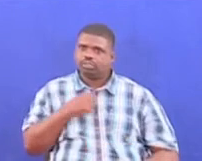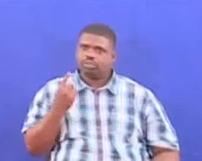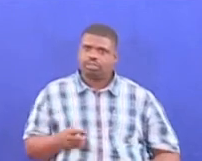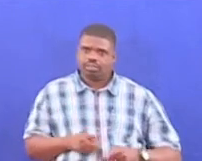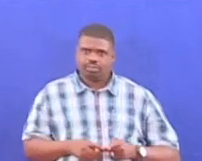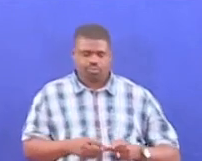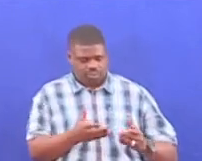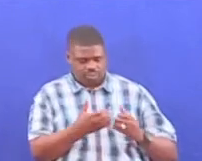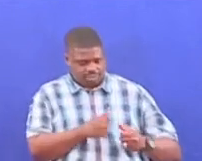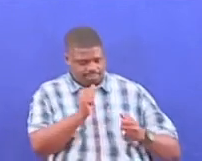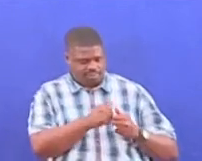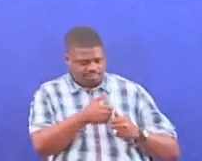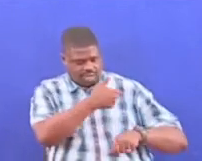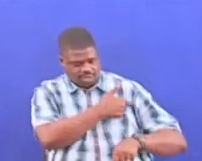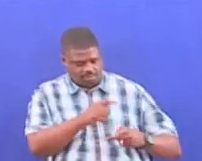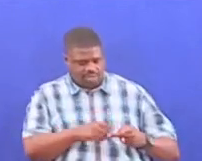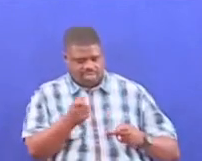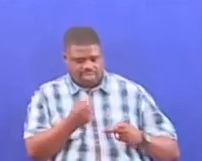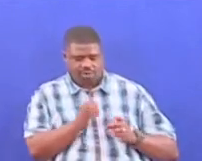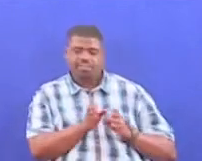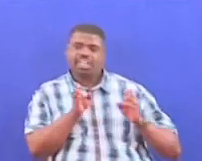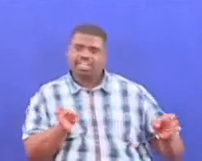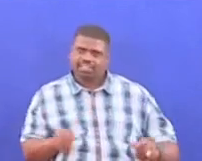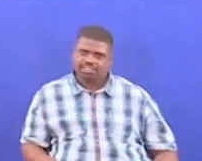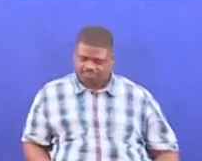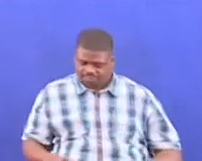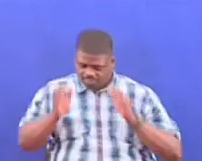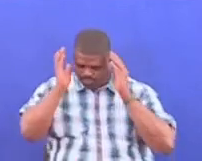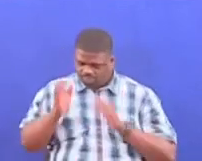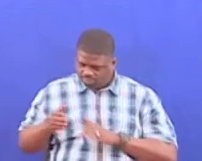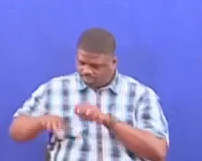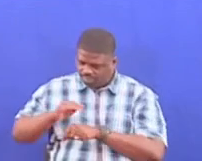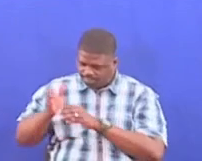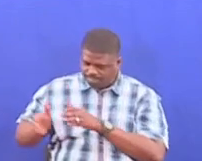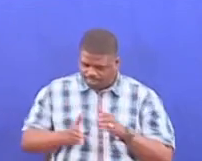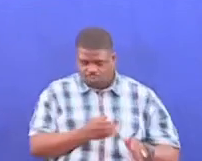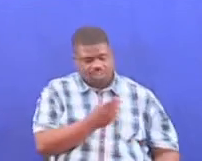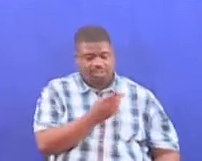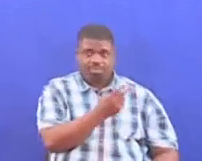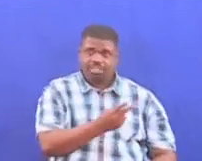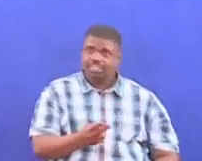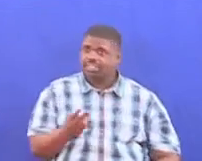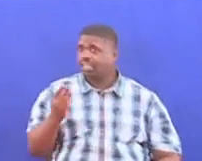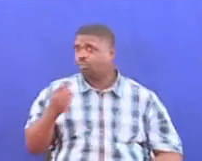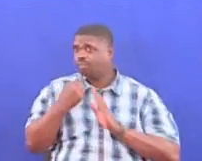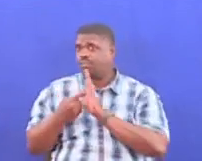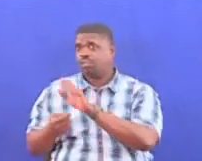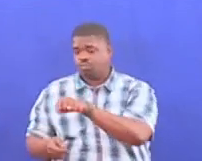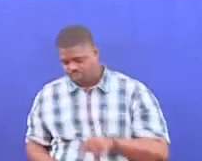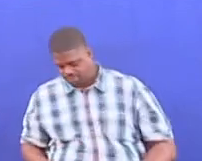tutaitaji kuwa na vifatiba, dawa na vtendanishi mshuwa mwenye kiti kwa mpango mwakefumbishi na mbili shina tatu mathalani